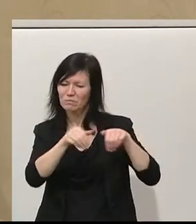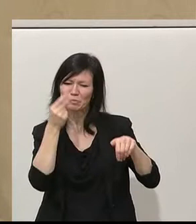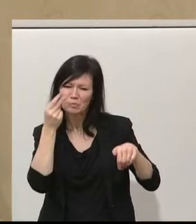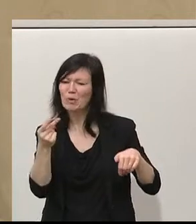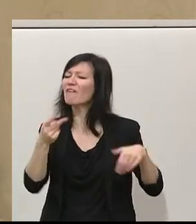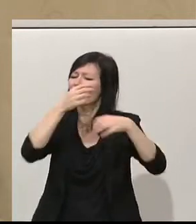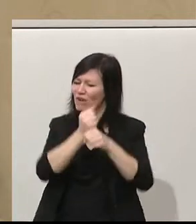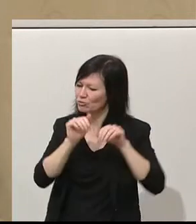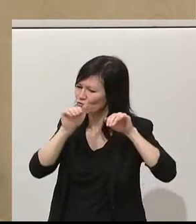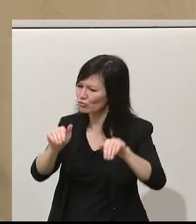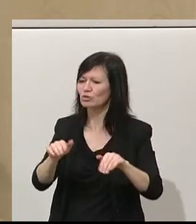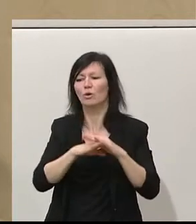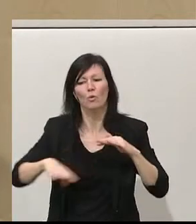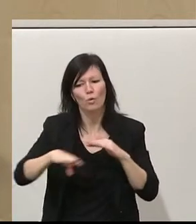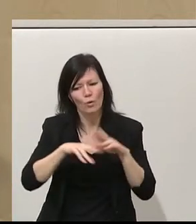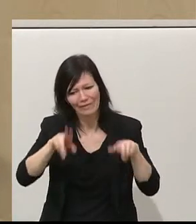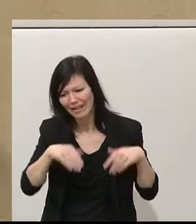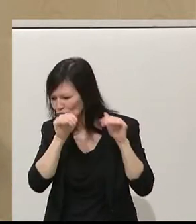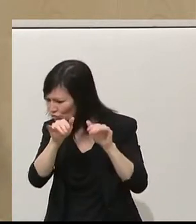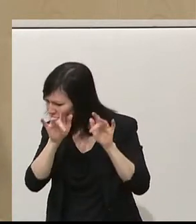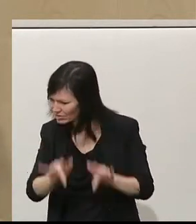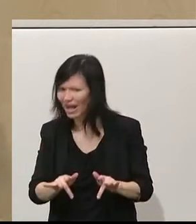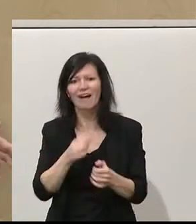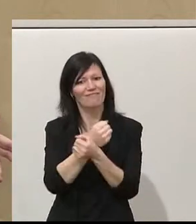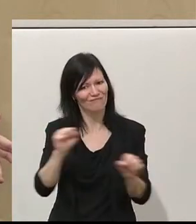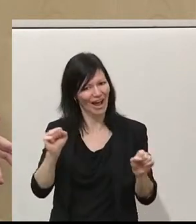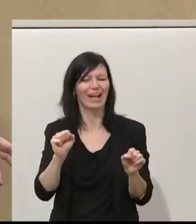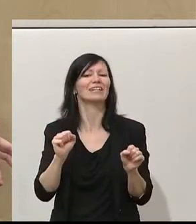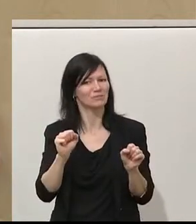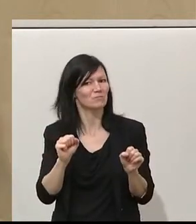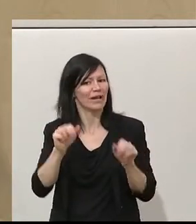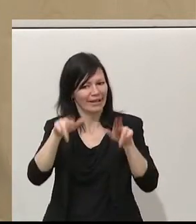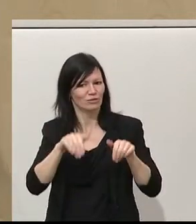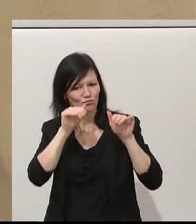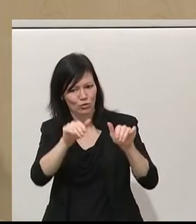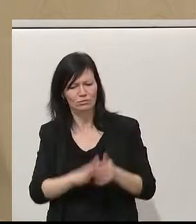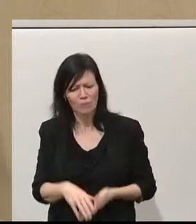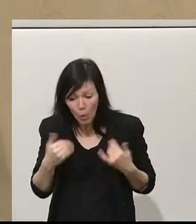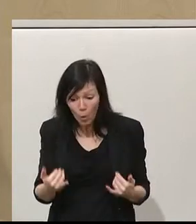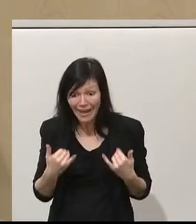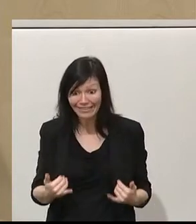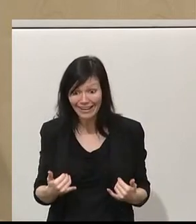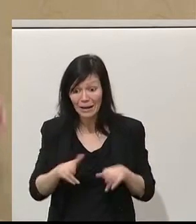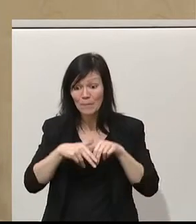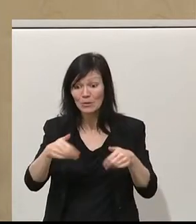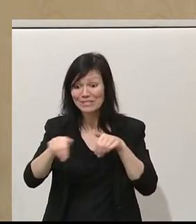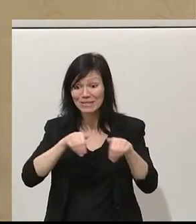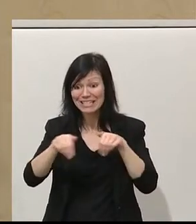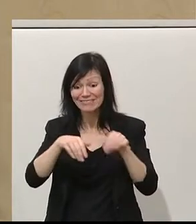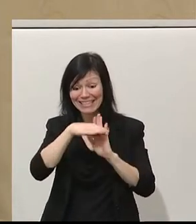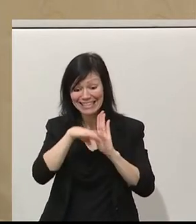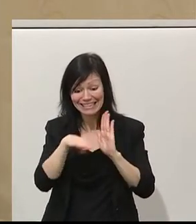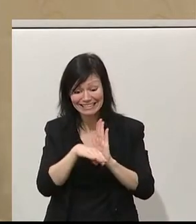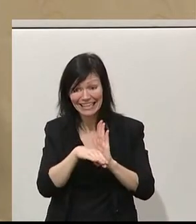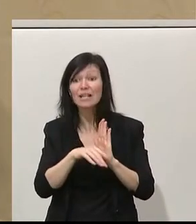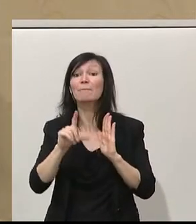dass unsere Grund und Freiheitsrechte geschützt werden. Und dann werden Sie heute ein Bundesministeriengesetz beschließen, in dem genau diese Teile, diese Kompetenzen